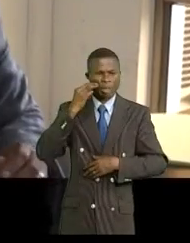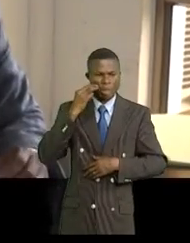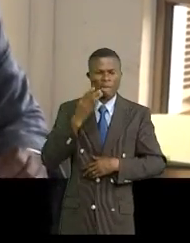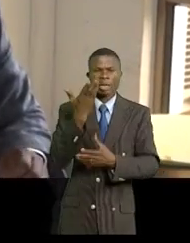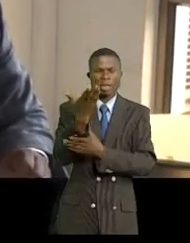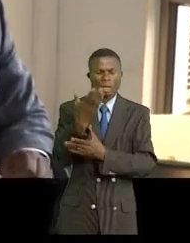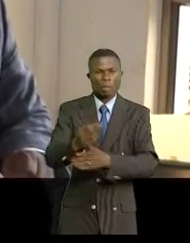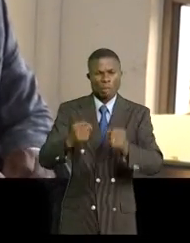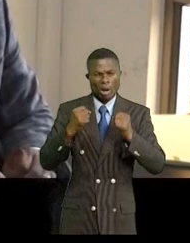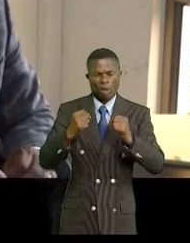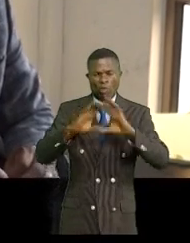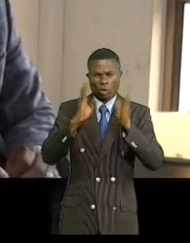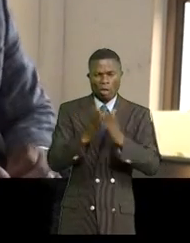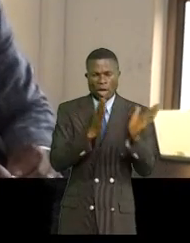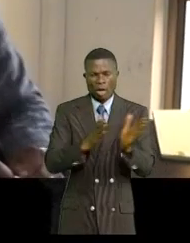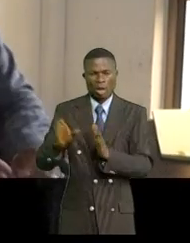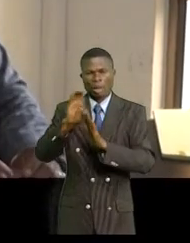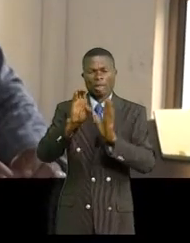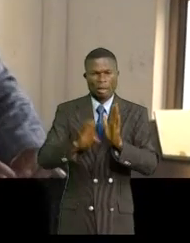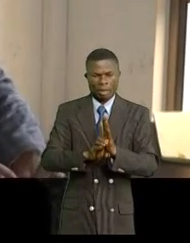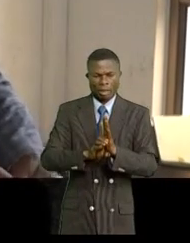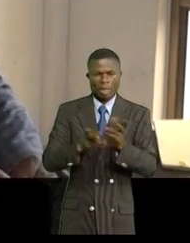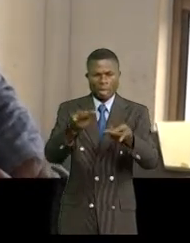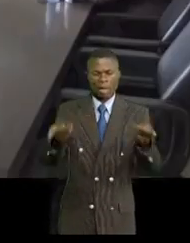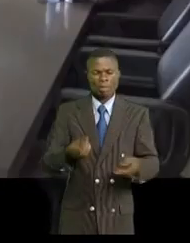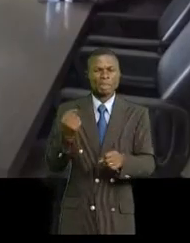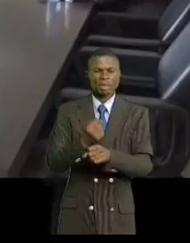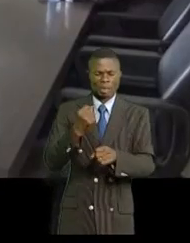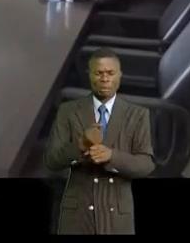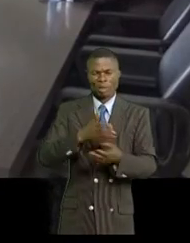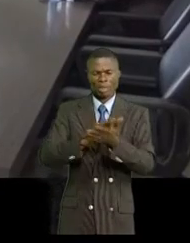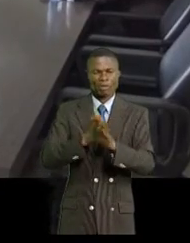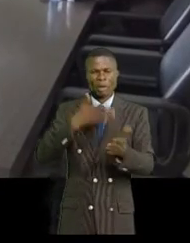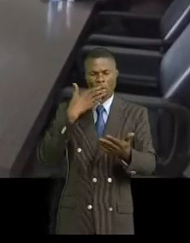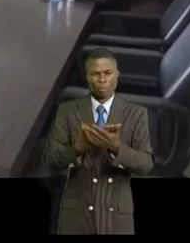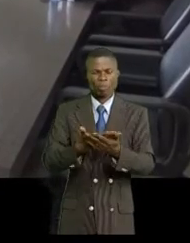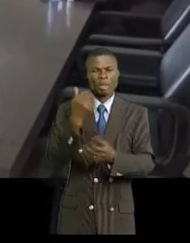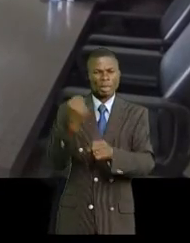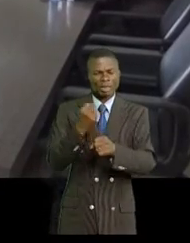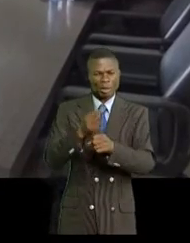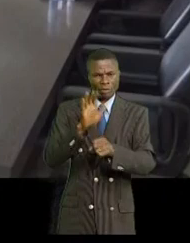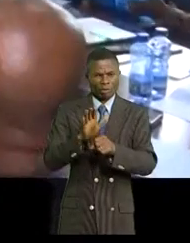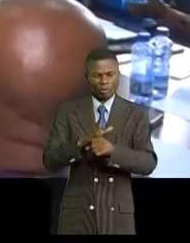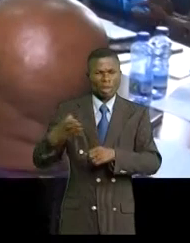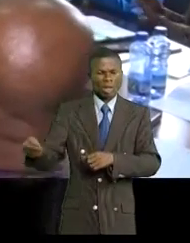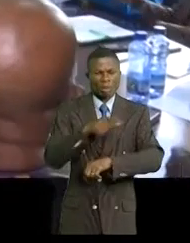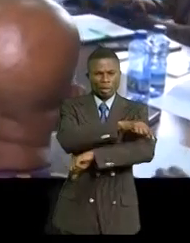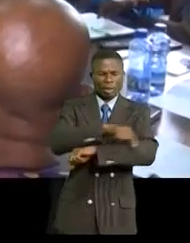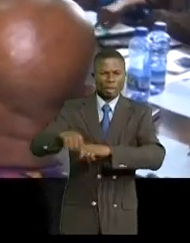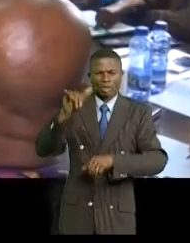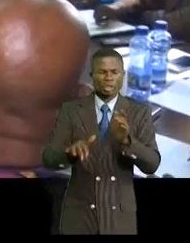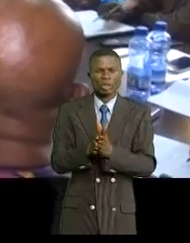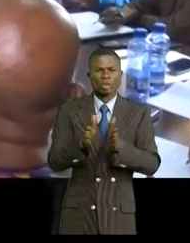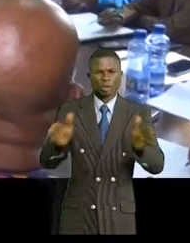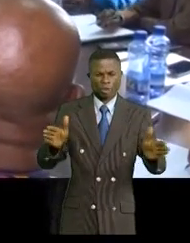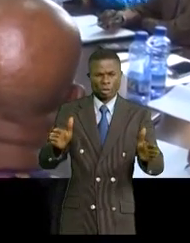'efficacité tout en améliorant les conditions et le milieu de travail. Il a promis de s'investir pour récupérer le siège du secrétariat